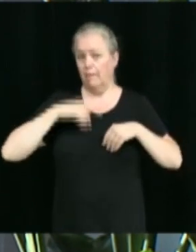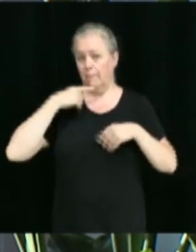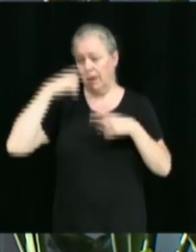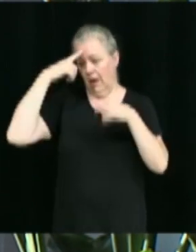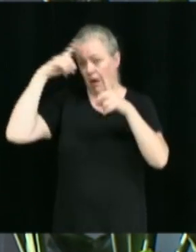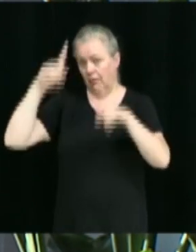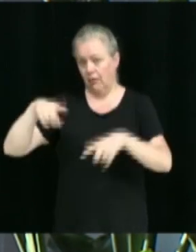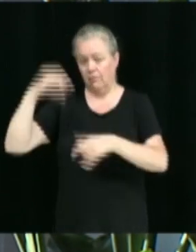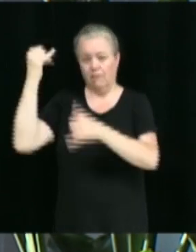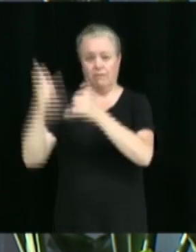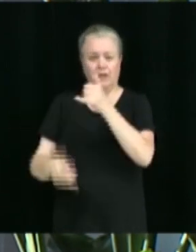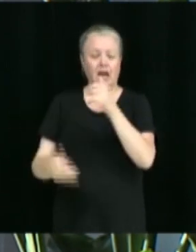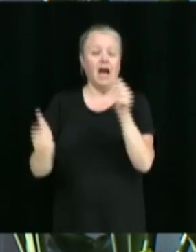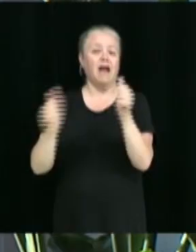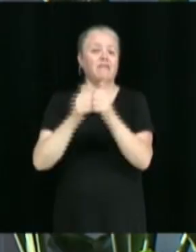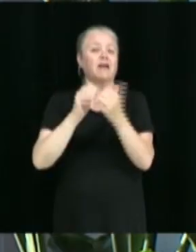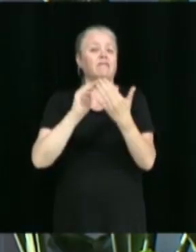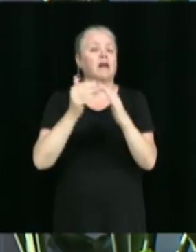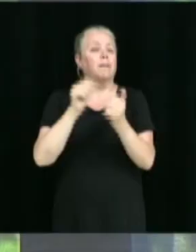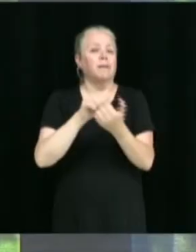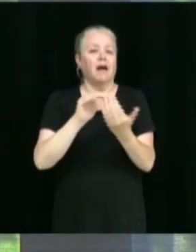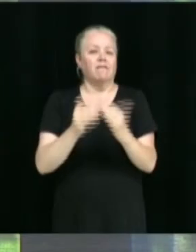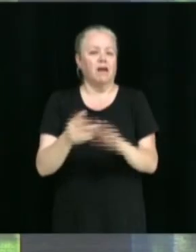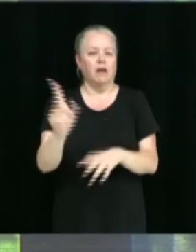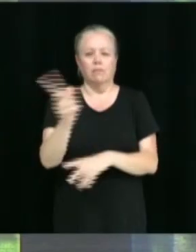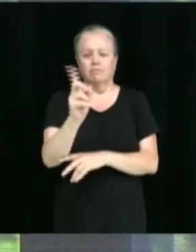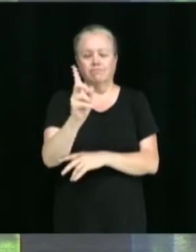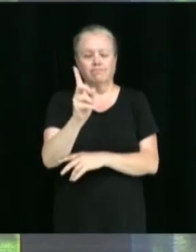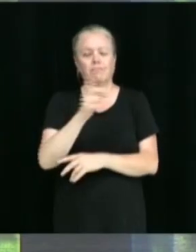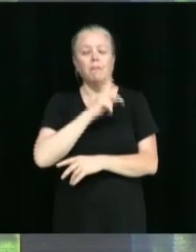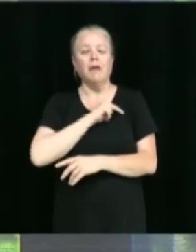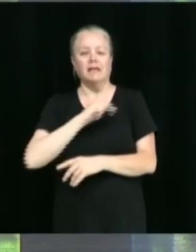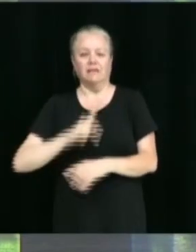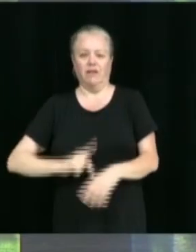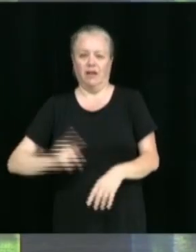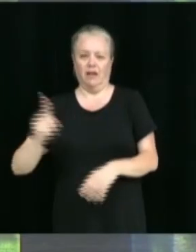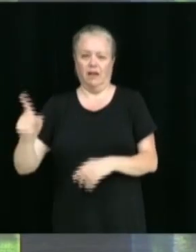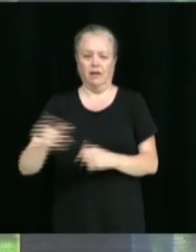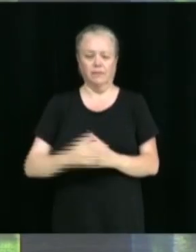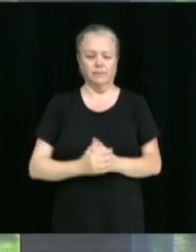Ville de Princeville. Chantal Moreau.